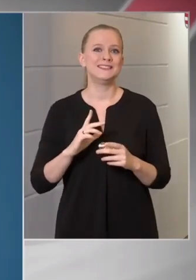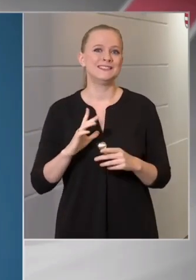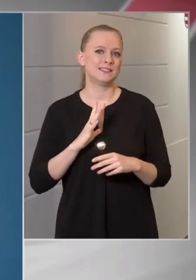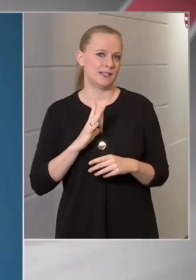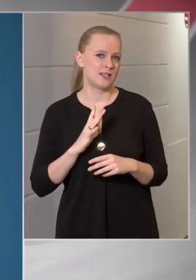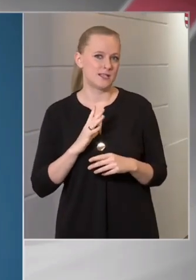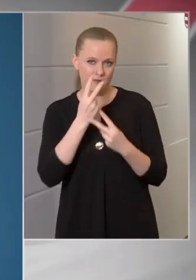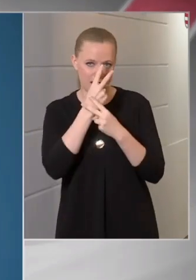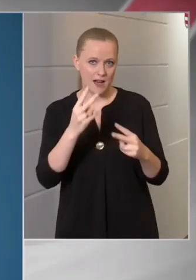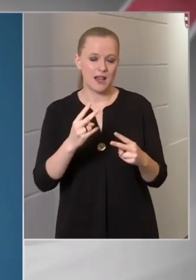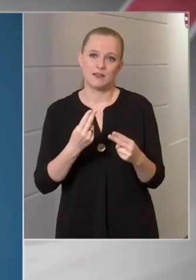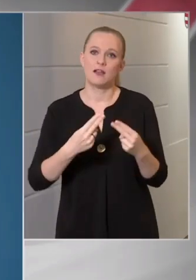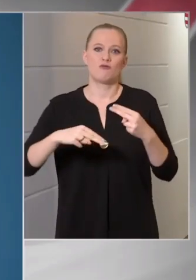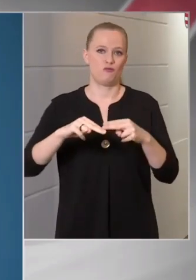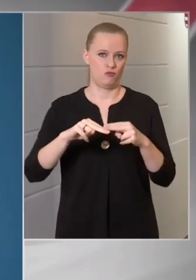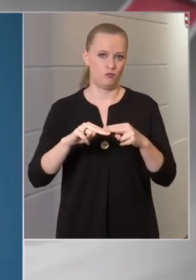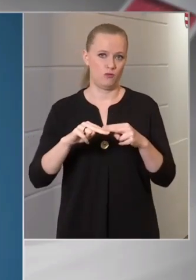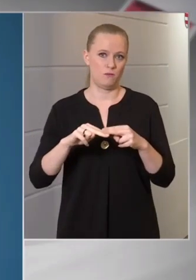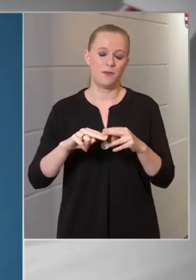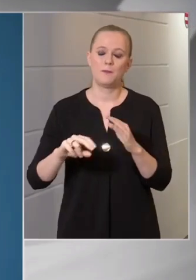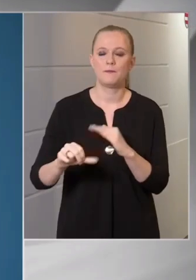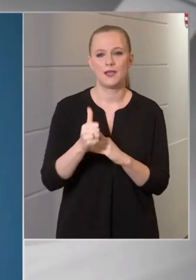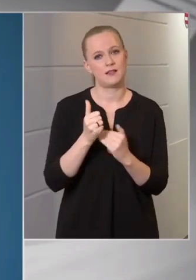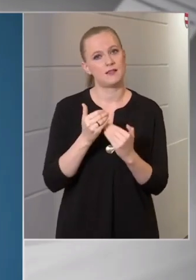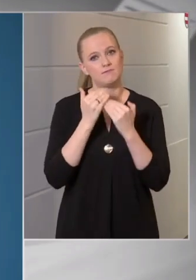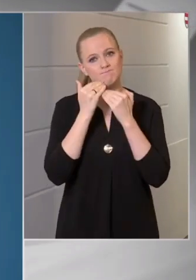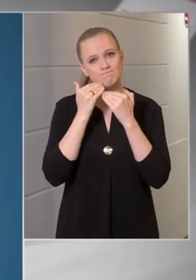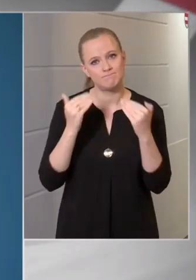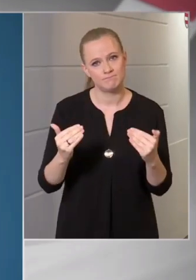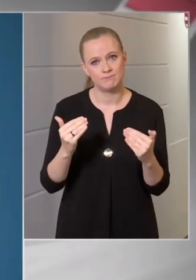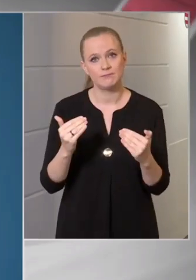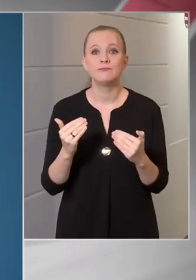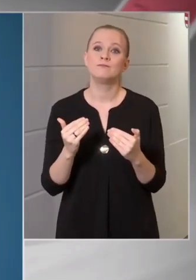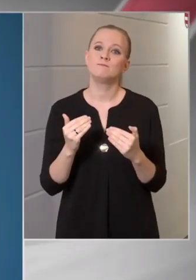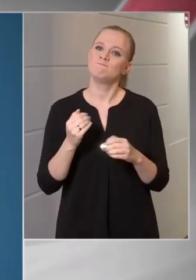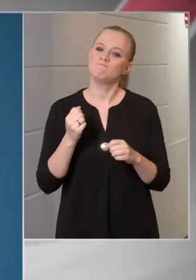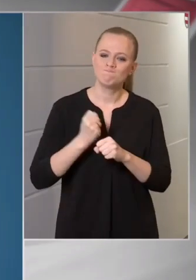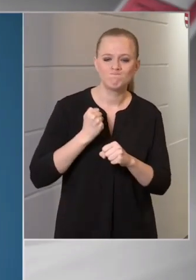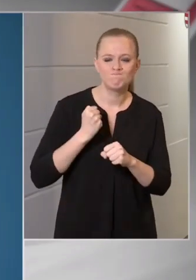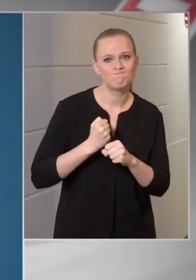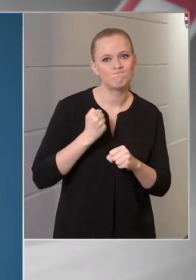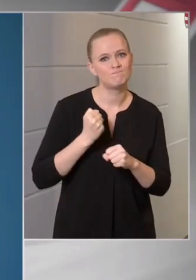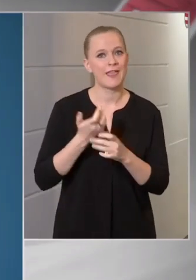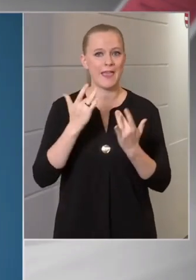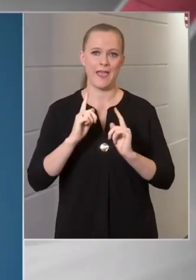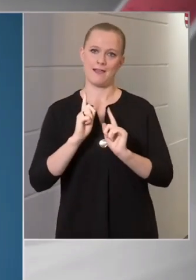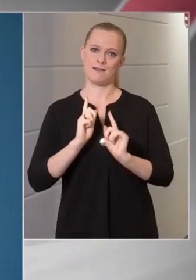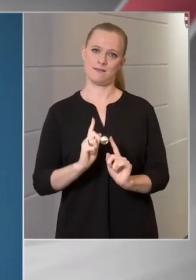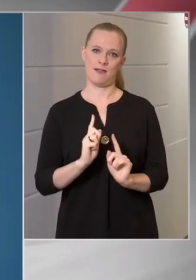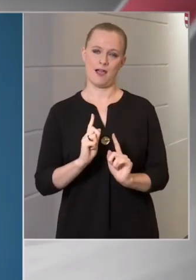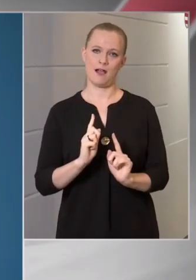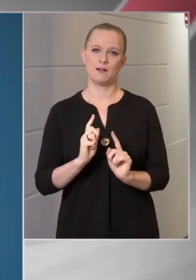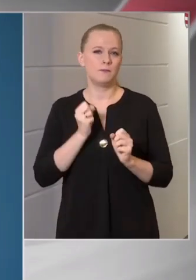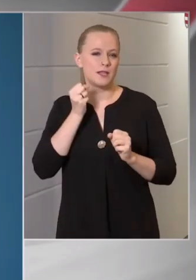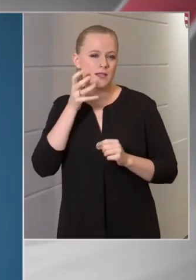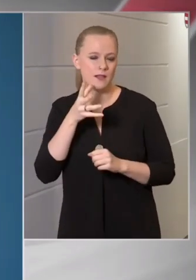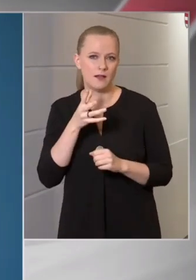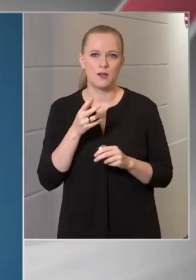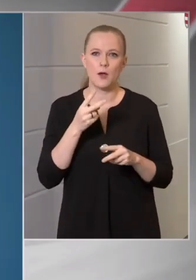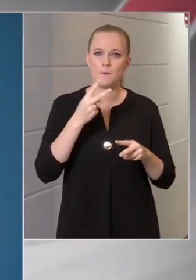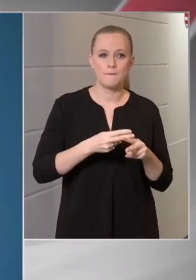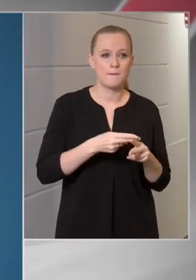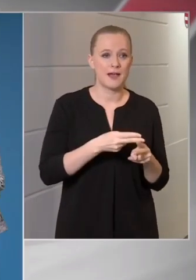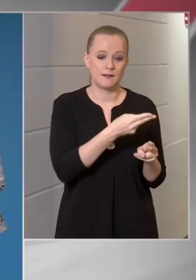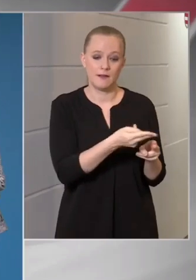beteg is. Még egyszer hálásan köszönöm nekik a helytállásukat, amit naponta a betegágyak mellett